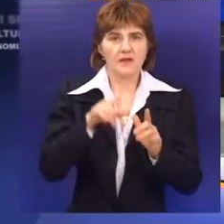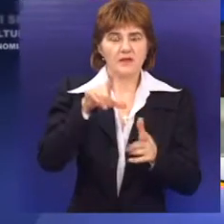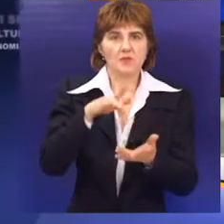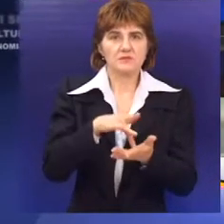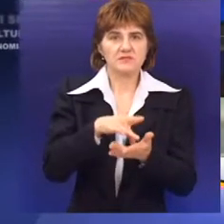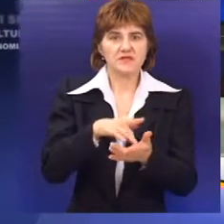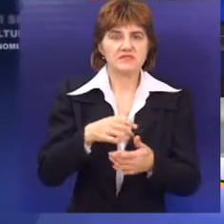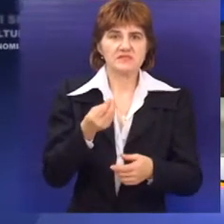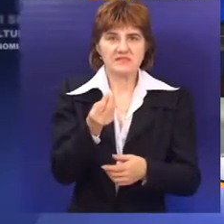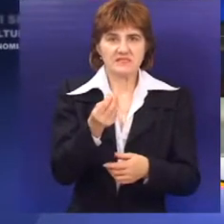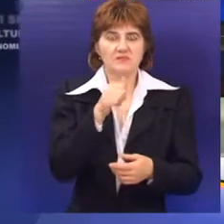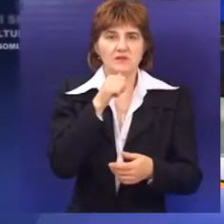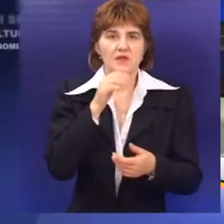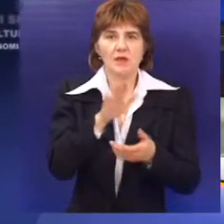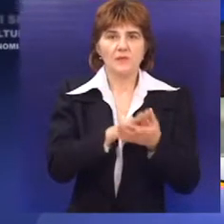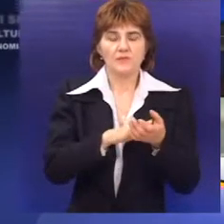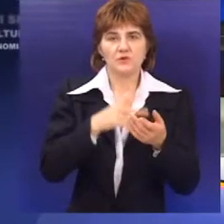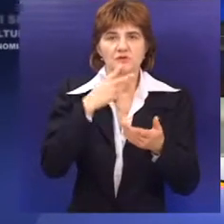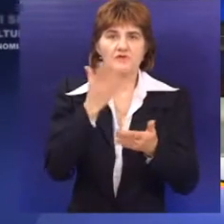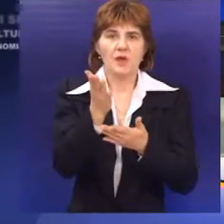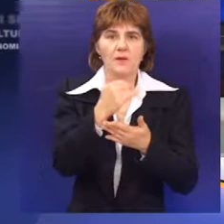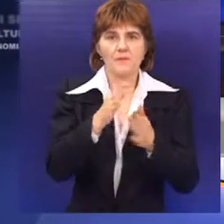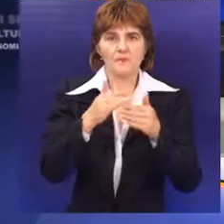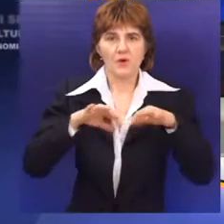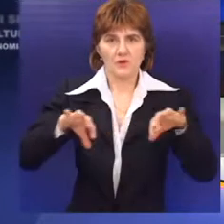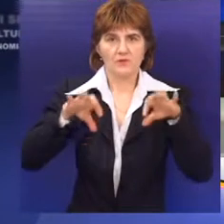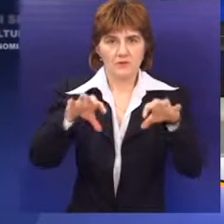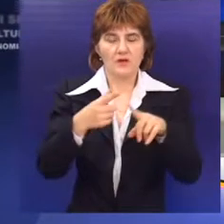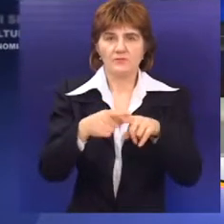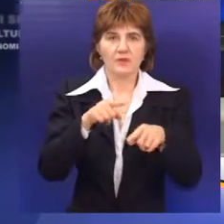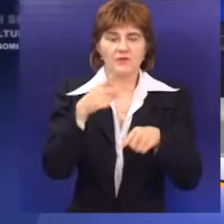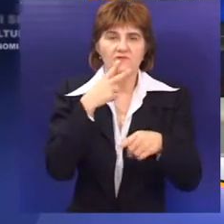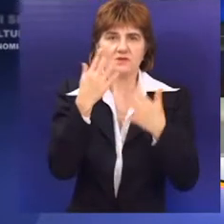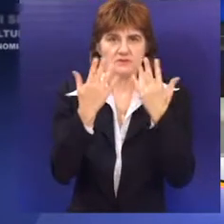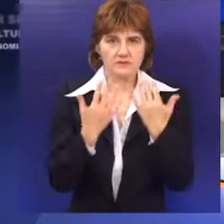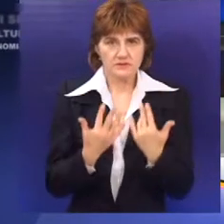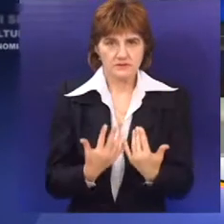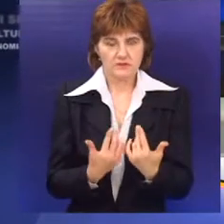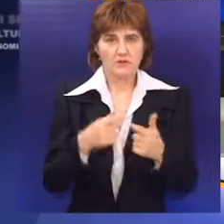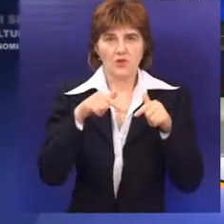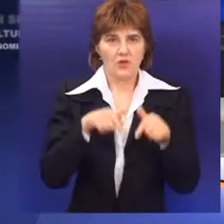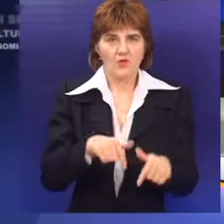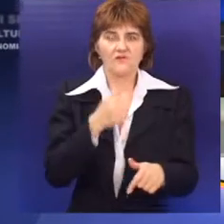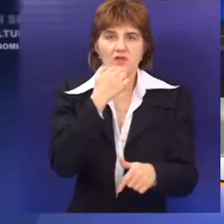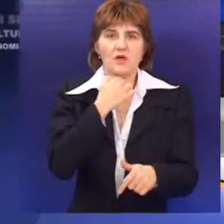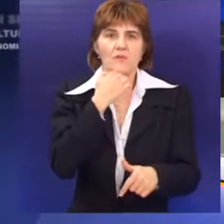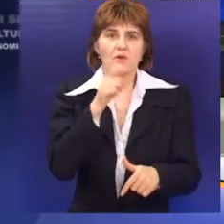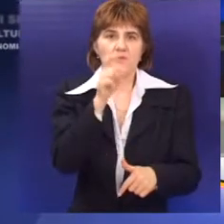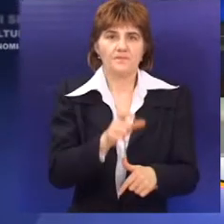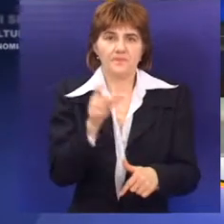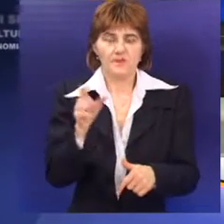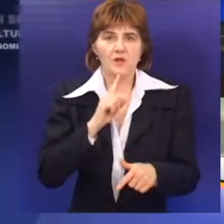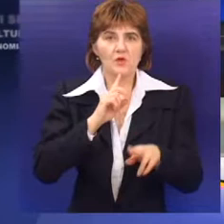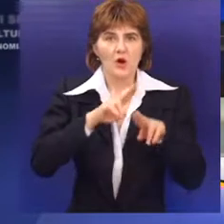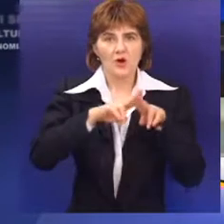Srbije, zaočekivati je da će doći do preraspodele kvota, a nakon tačnih kalkulacija, moguće je da će ovdašnji poljoprivrednici